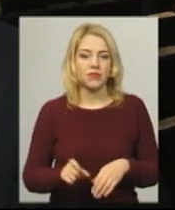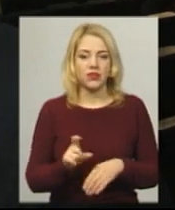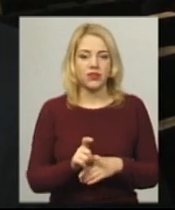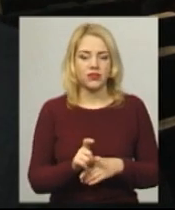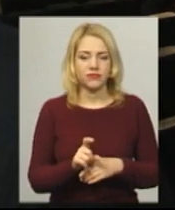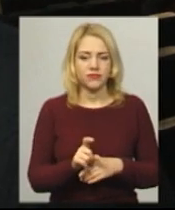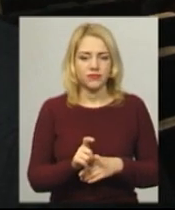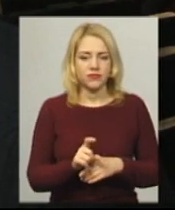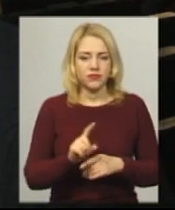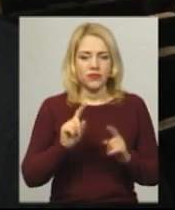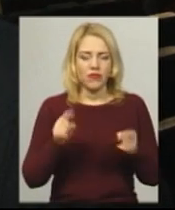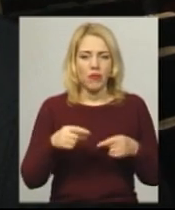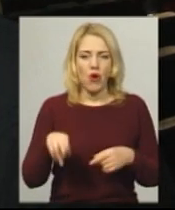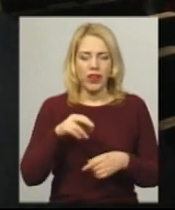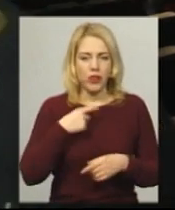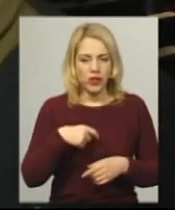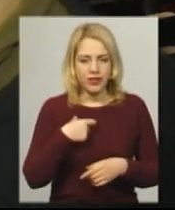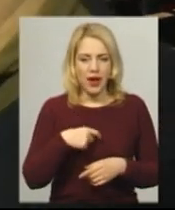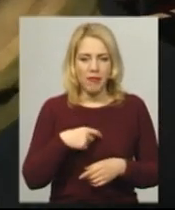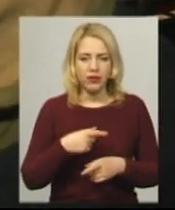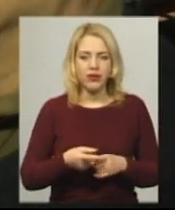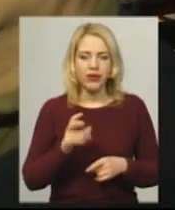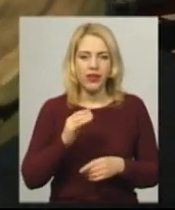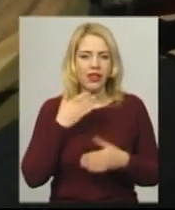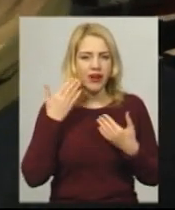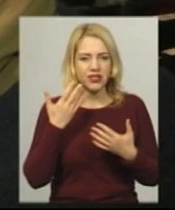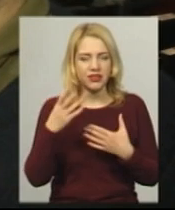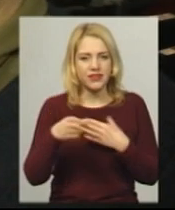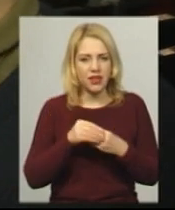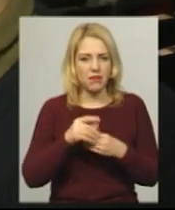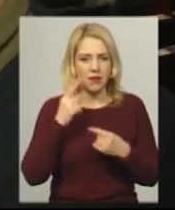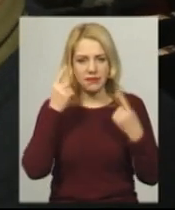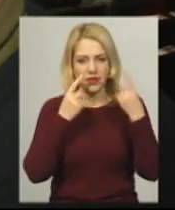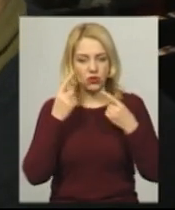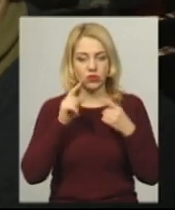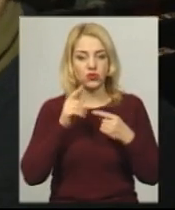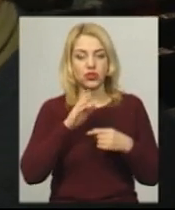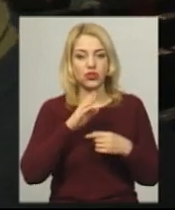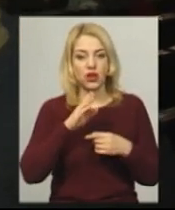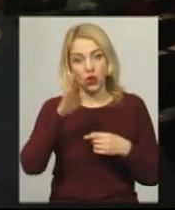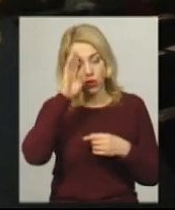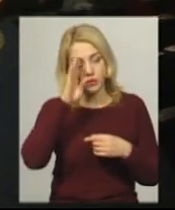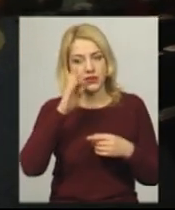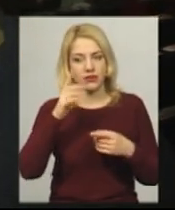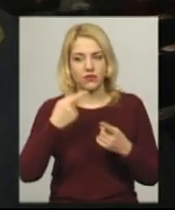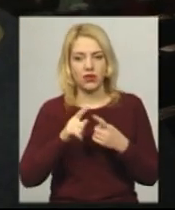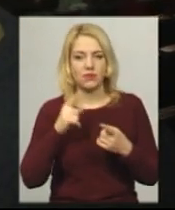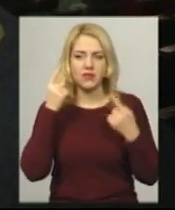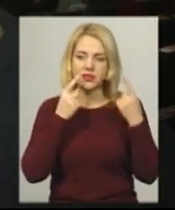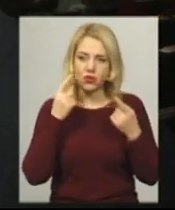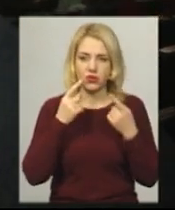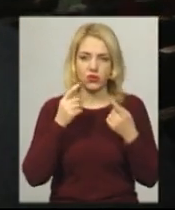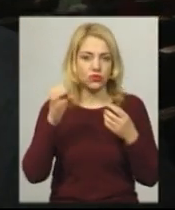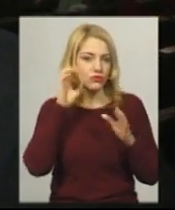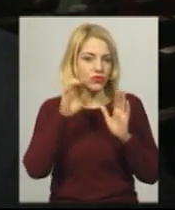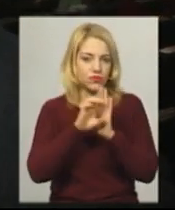вимогливі до себе. Хлопцям було легше психологічно, вони якось слухали. Жінки трохи своє пропонують.